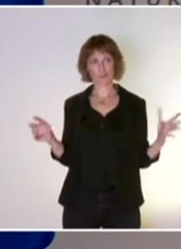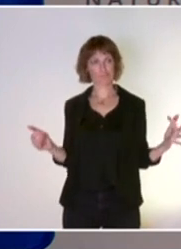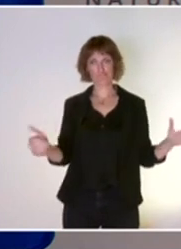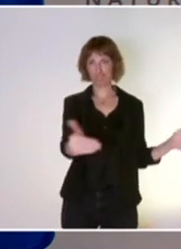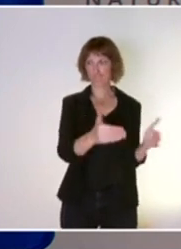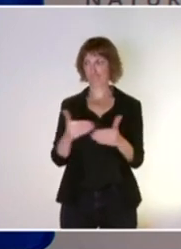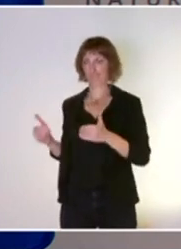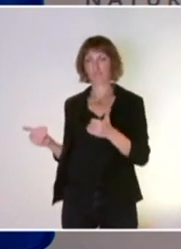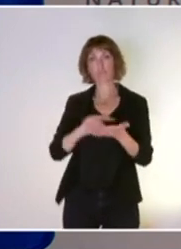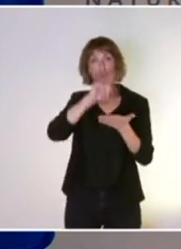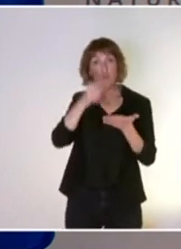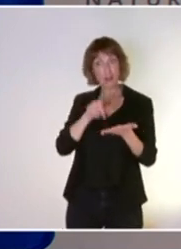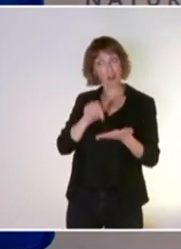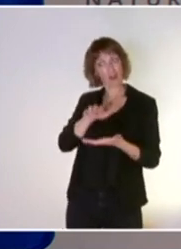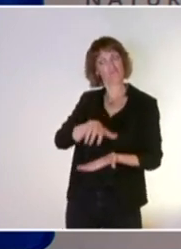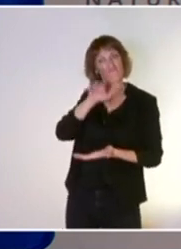globalement. Merci.